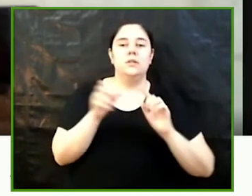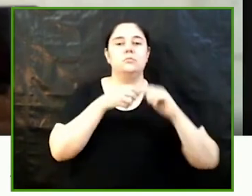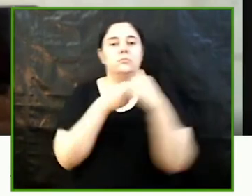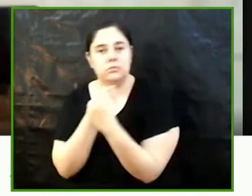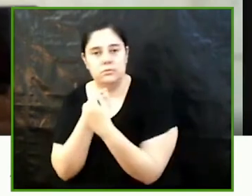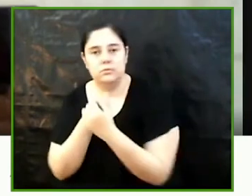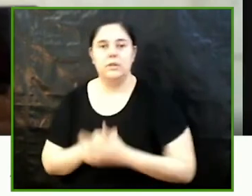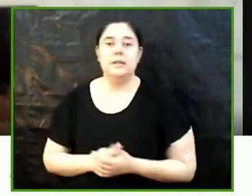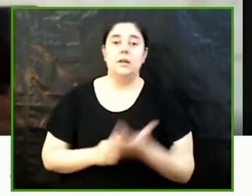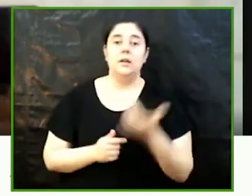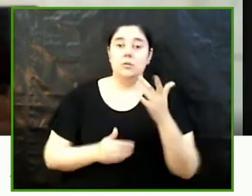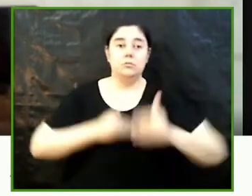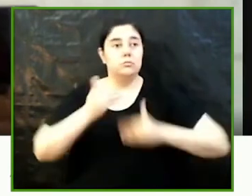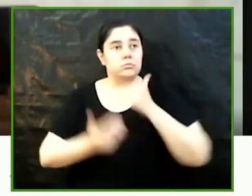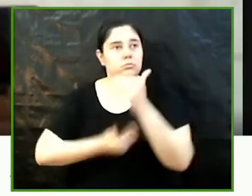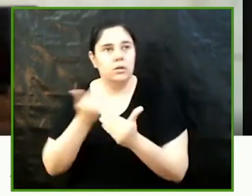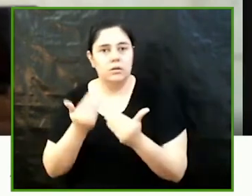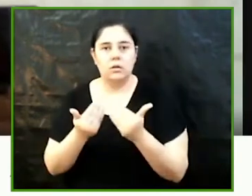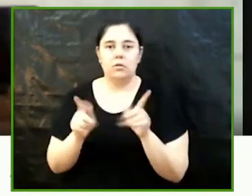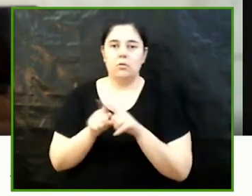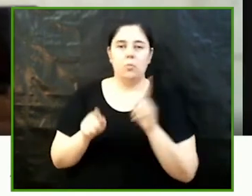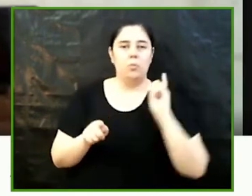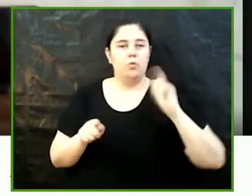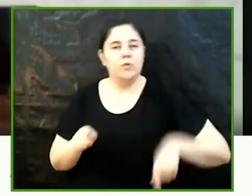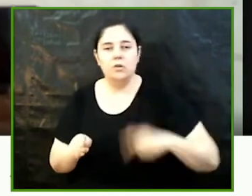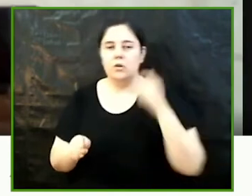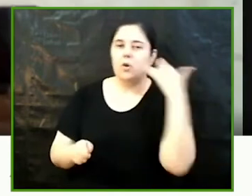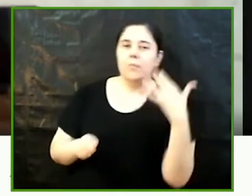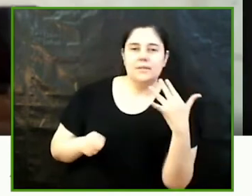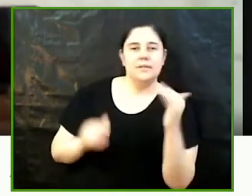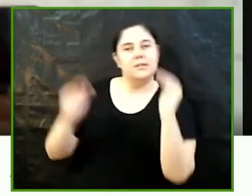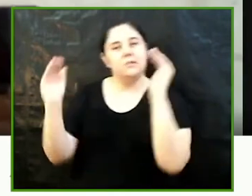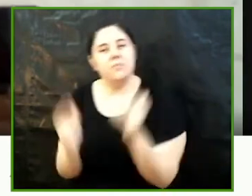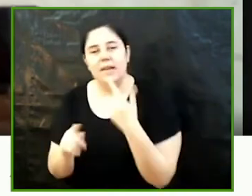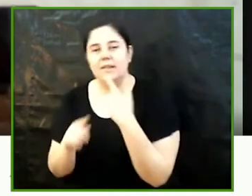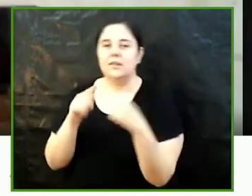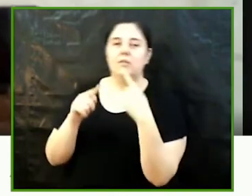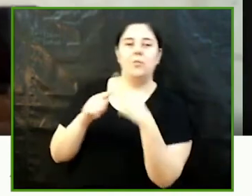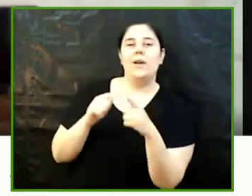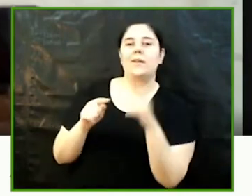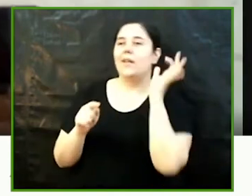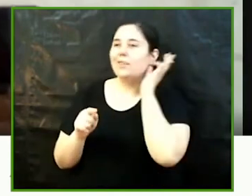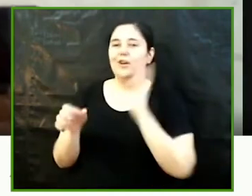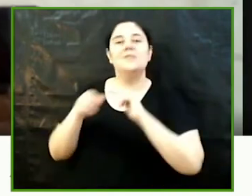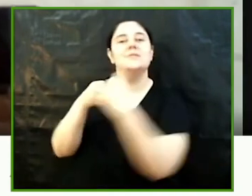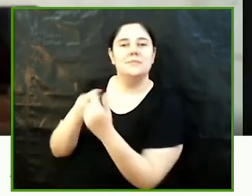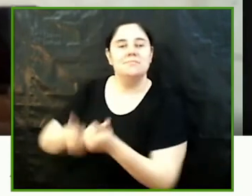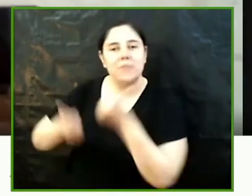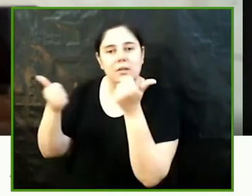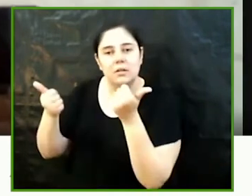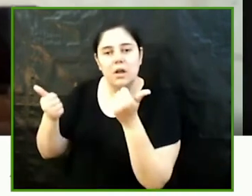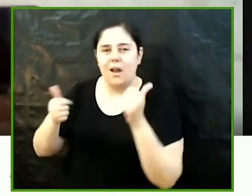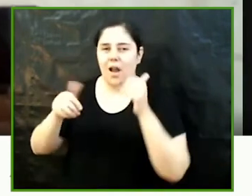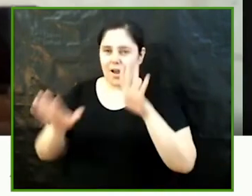això passa la professió sembla que perd prestigi per feminitzar-se i cada cop menys homes hi volen participar tot i feminitzar-se